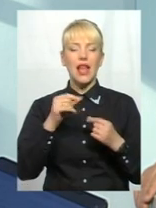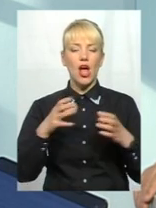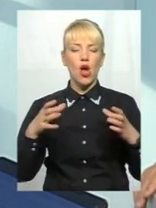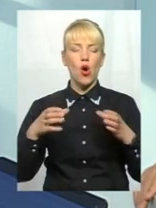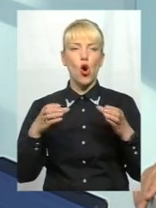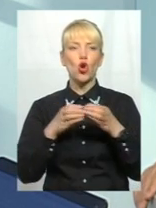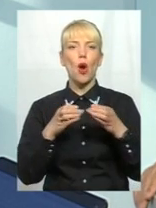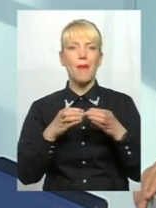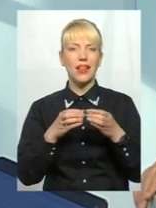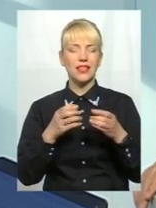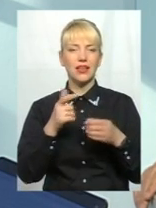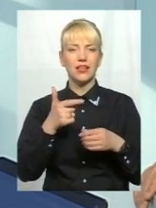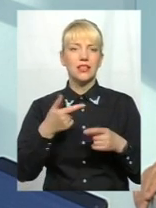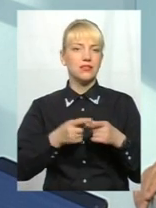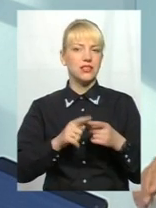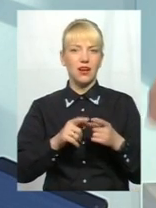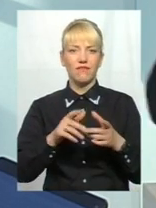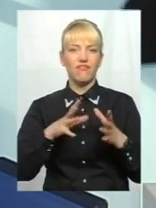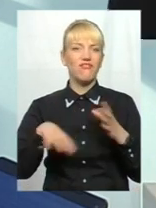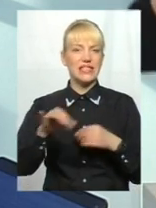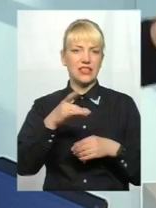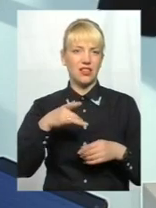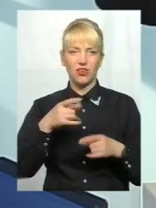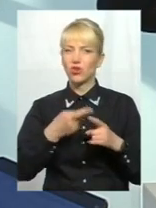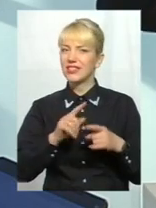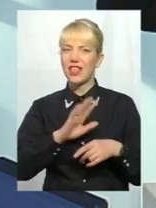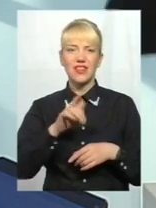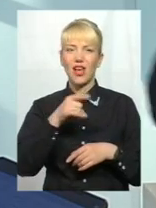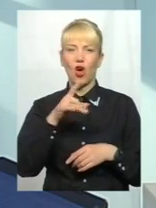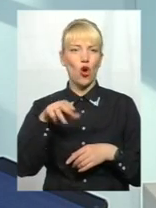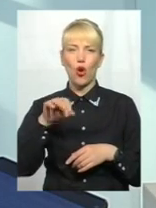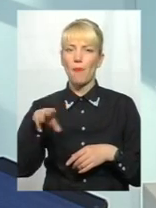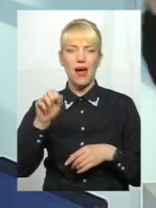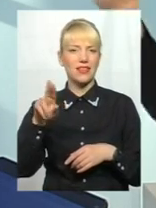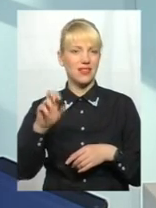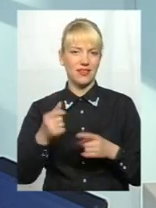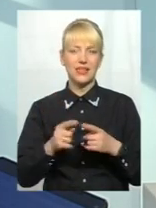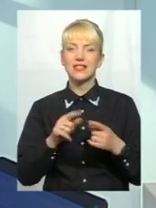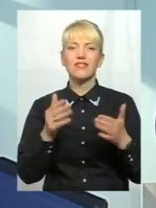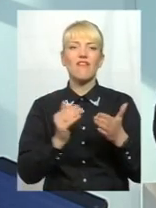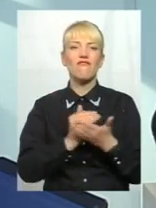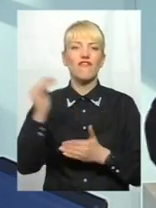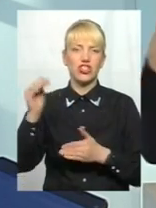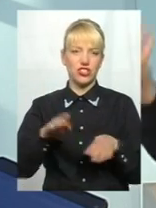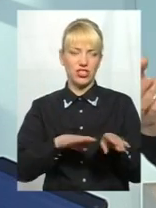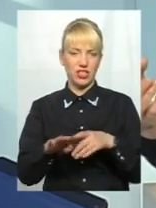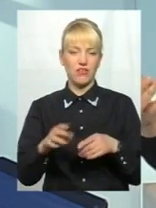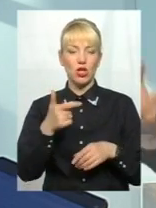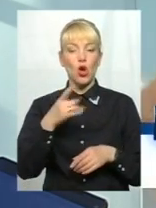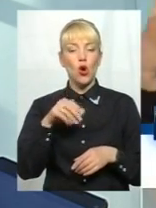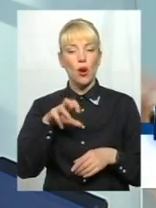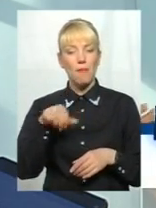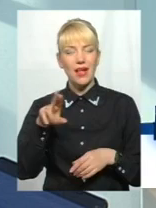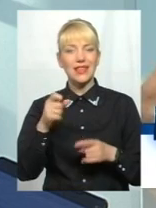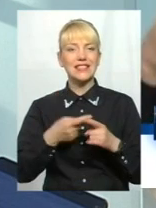що це з точки зору управління, це не громада вже. Тобто це вищого рівня. Бо громада – це єдиний колектив, де ми один одного